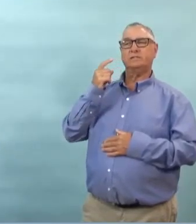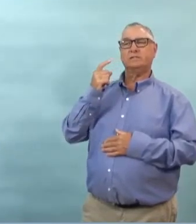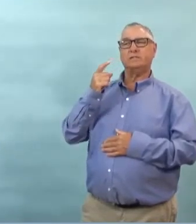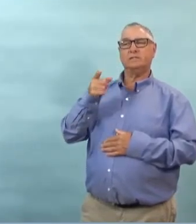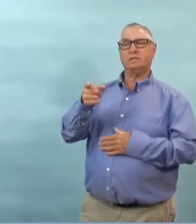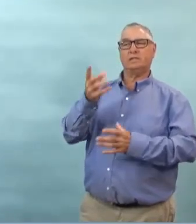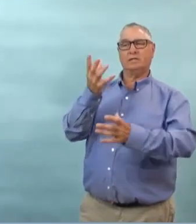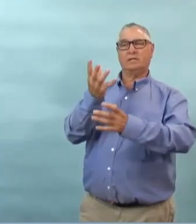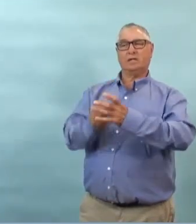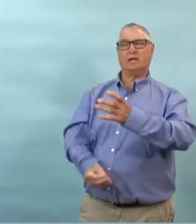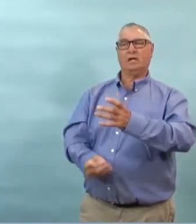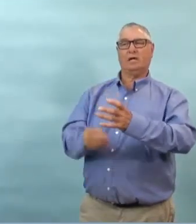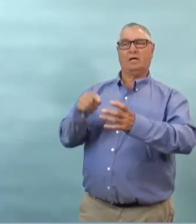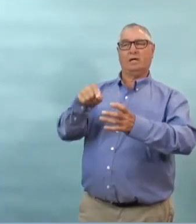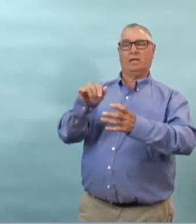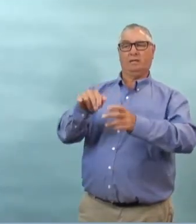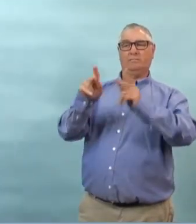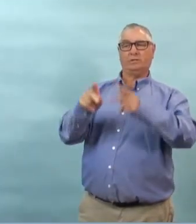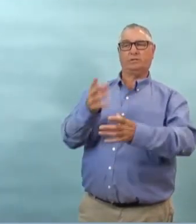demande aussi